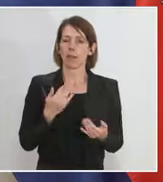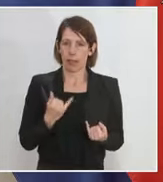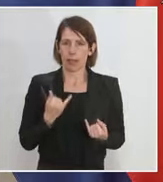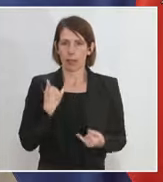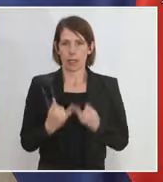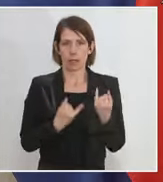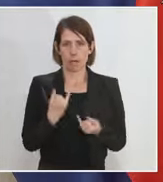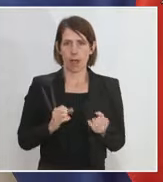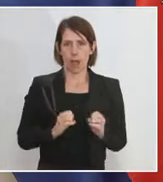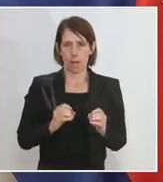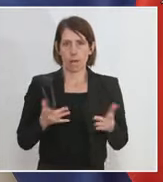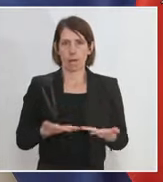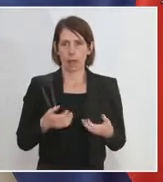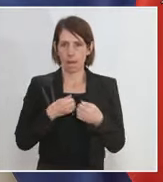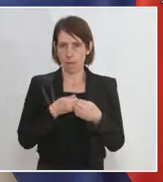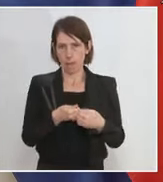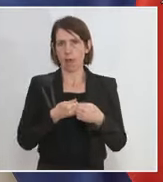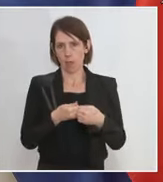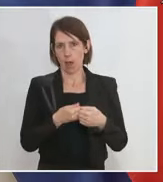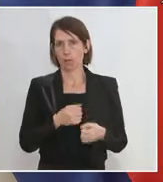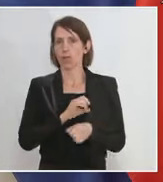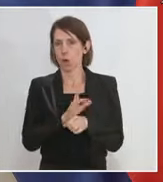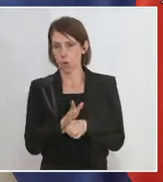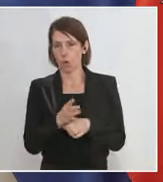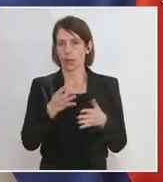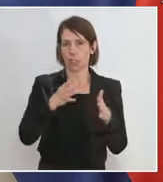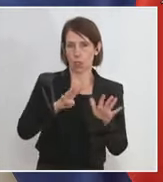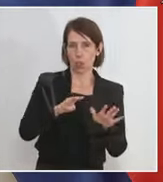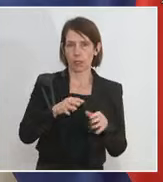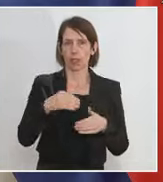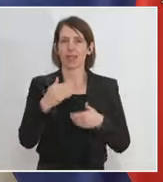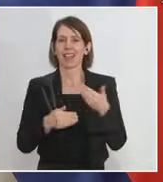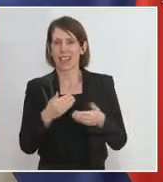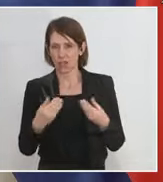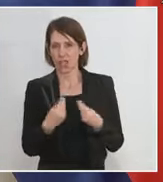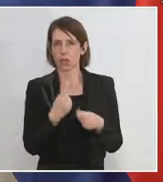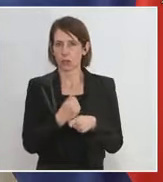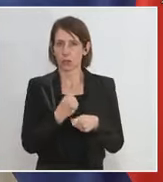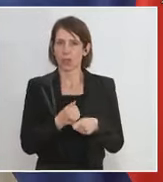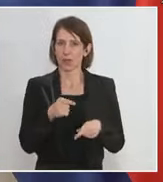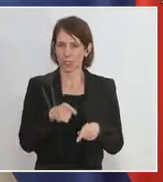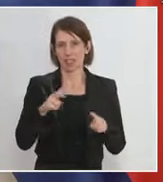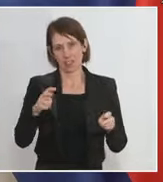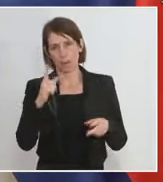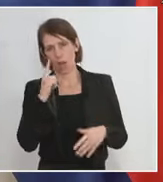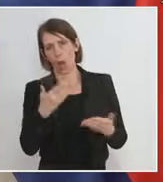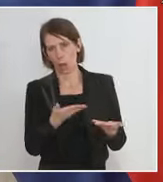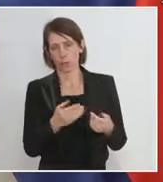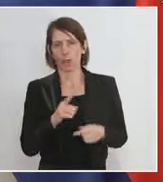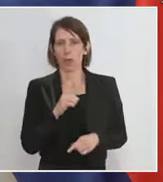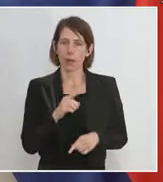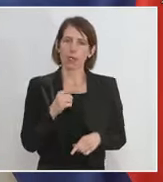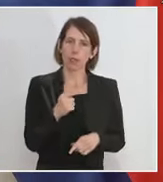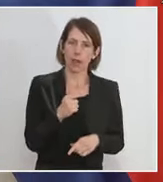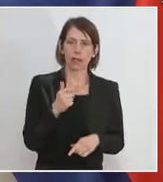von der Bekämpfung der Pandemie, der Bekämpfung von Covid-19 auch im Bereich der Entwicklungszusammenarbeit geprägt sein. Zwei große oder drei